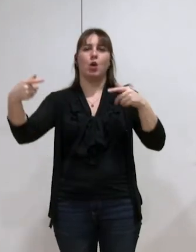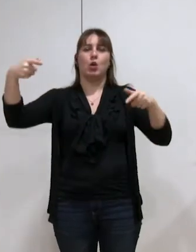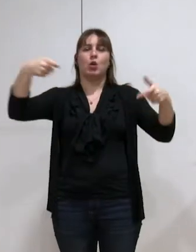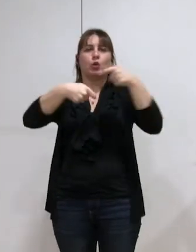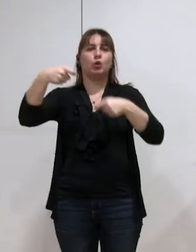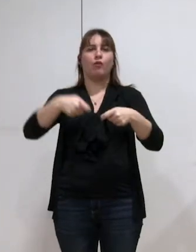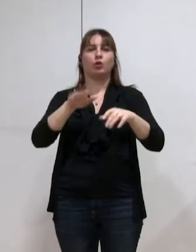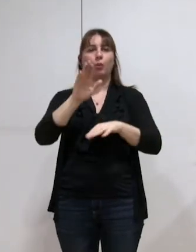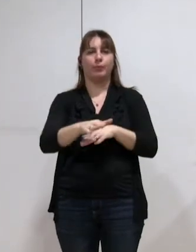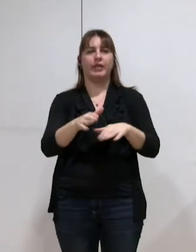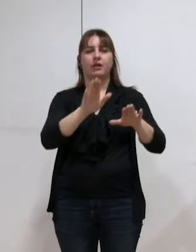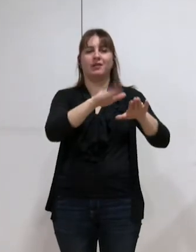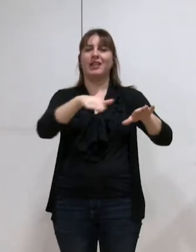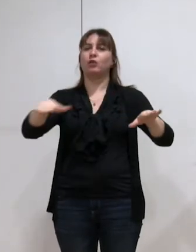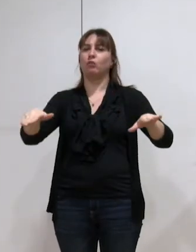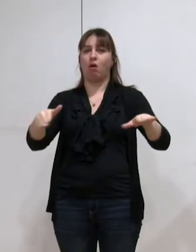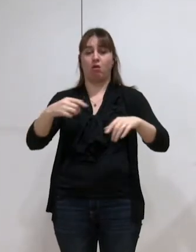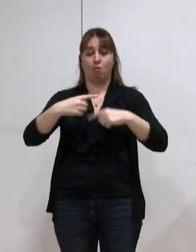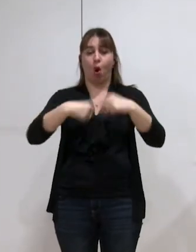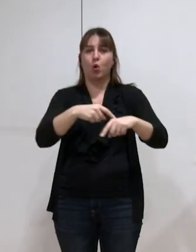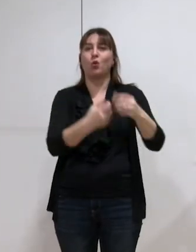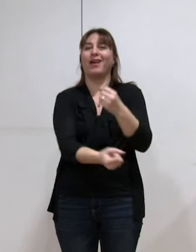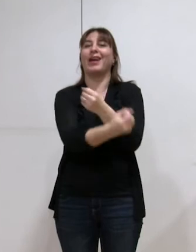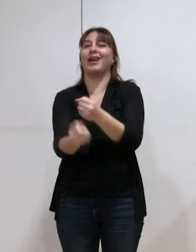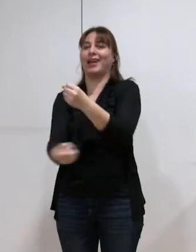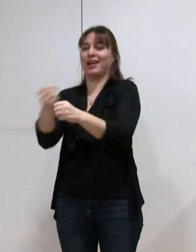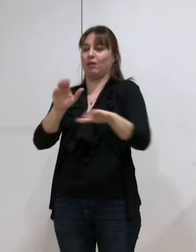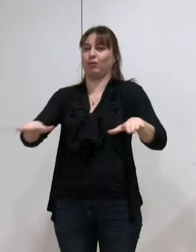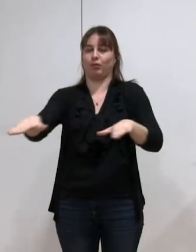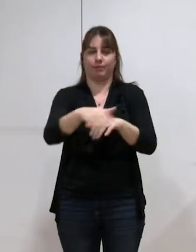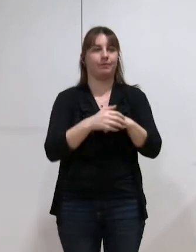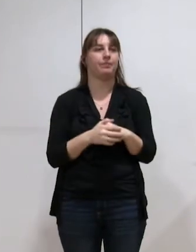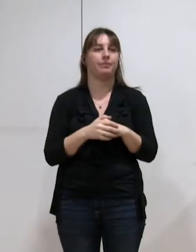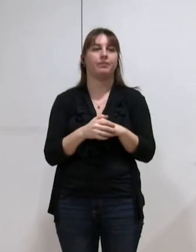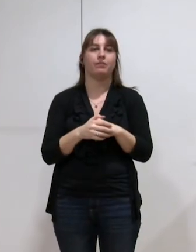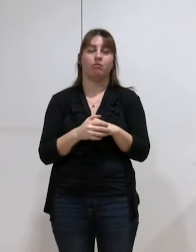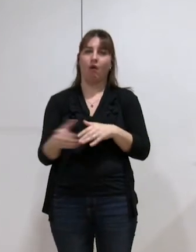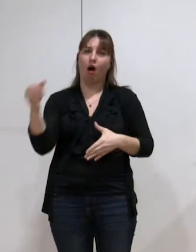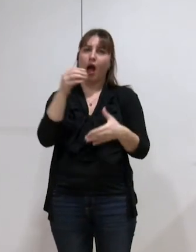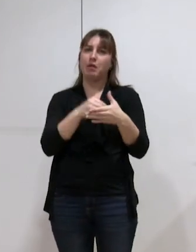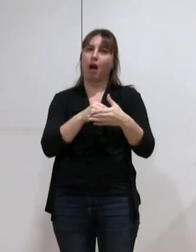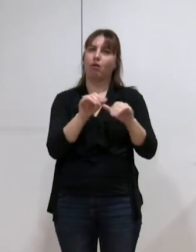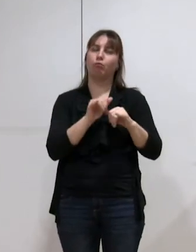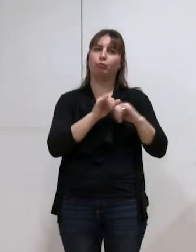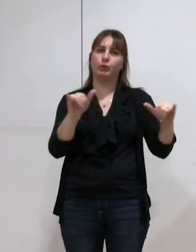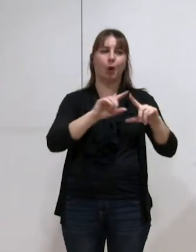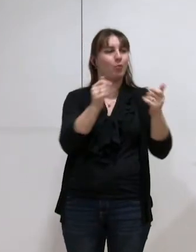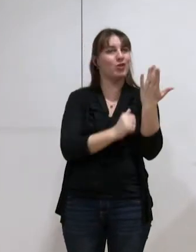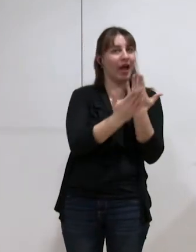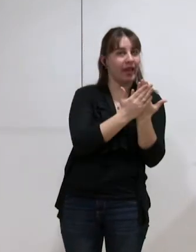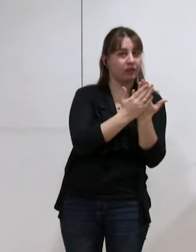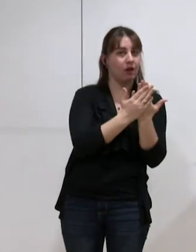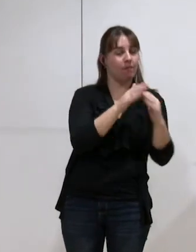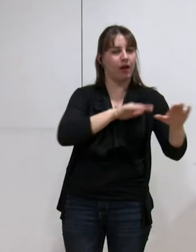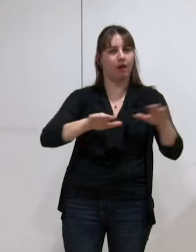stationnements en ouvrage. Alors évidemment, on constate une épargnette importante dans ces budgets annexes. Et puis on nous propose de